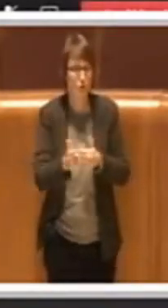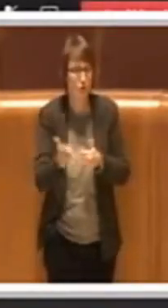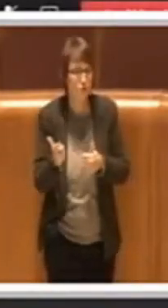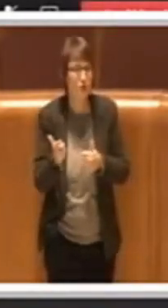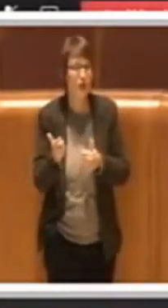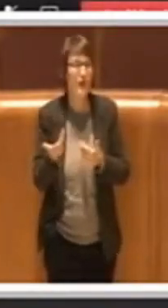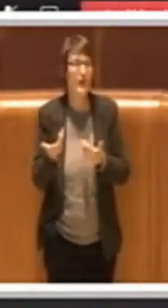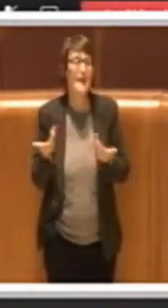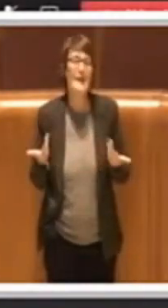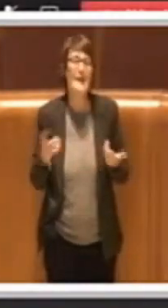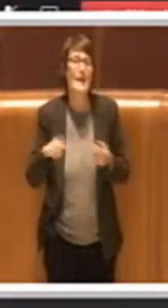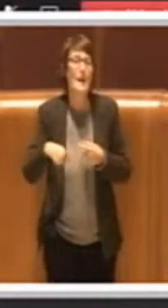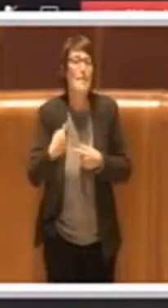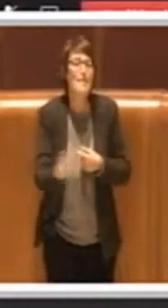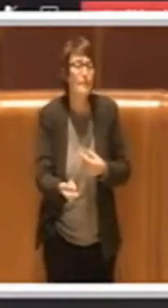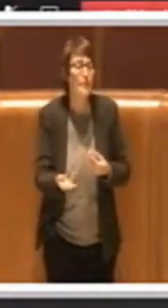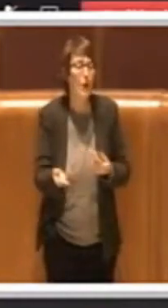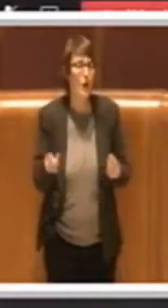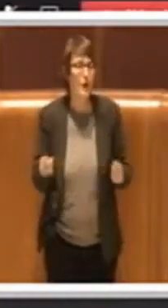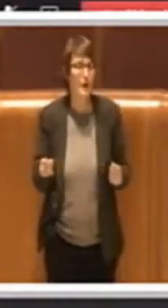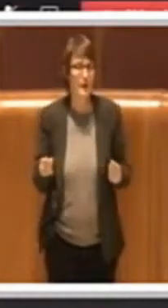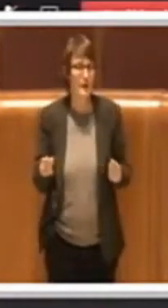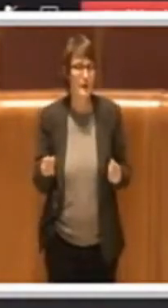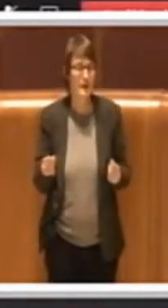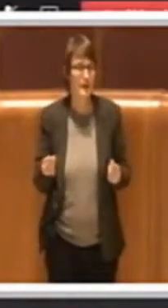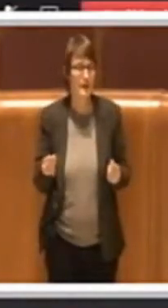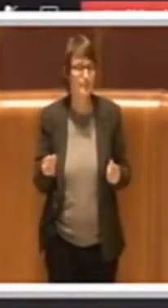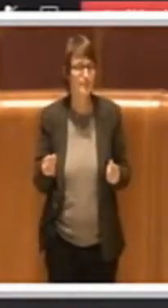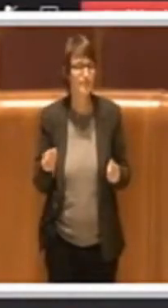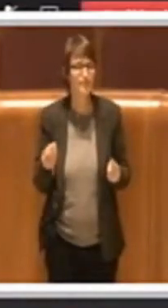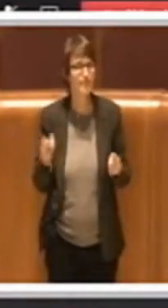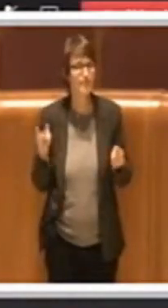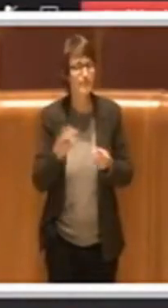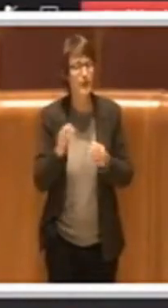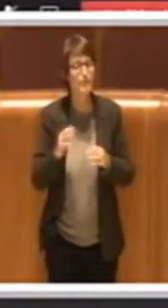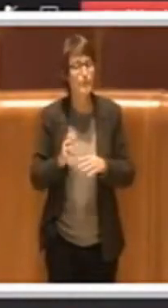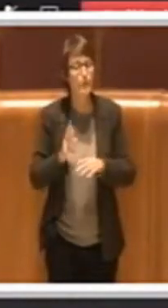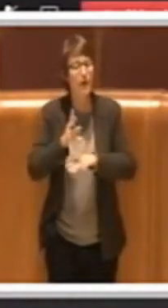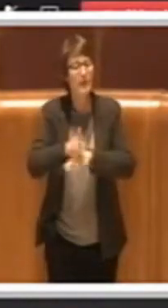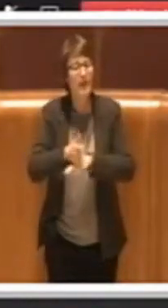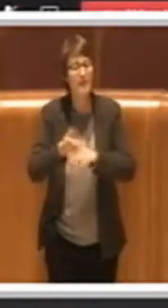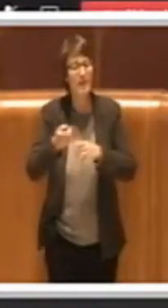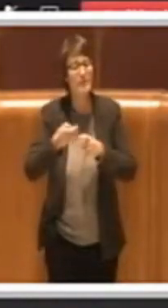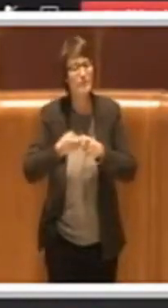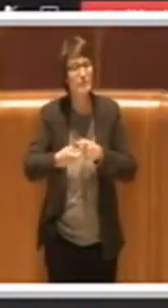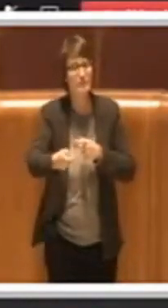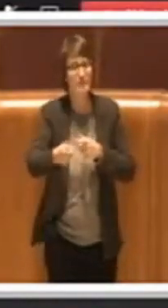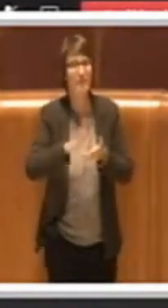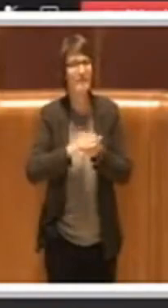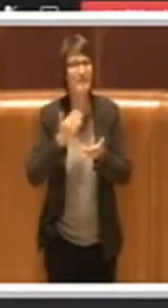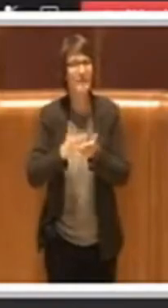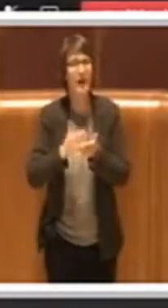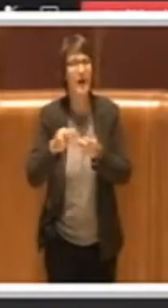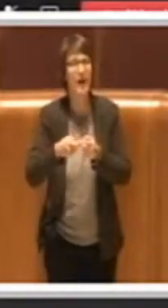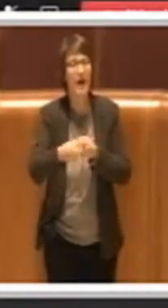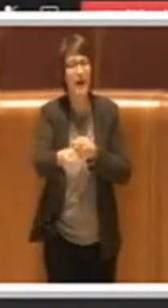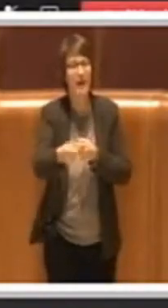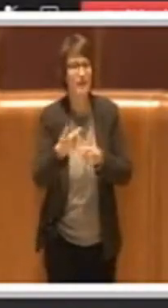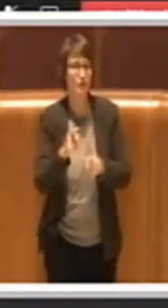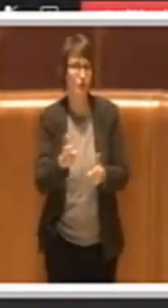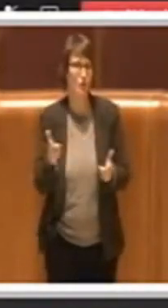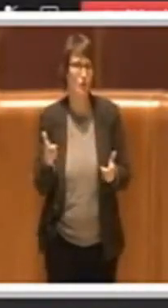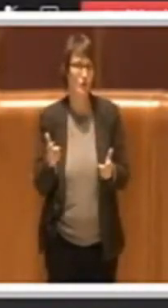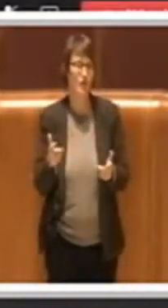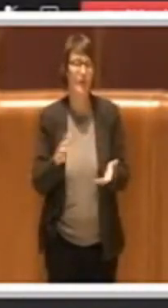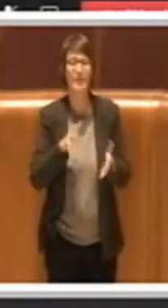pensare a degli interventi che siano continuativi nel tempo, ma avremo semplicemente degli interventi spot,